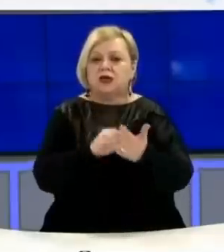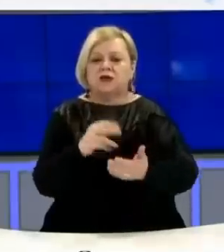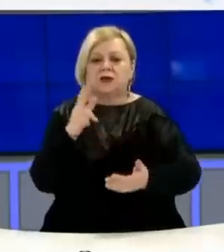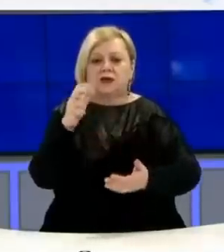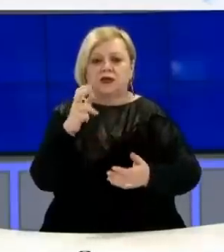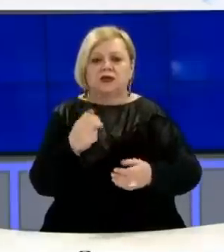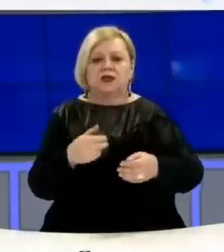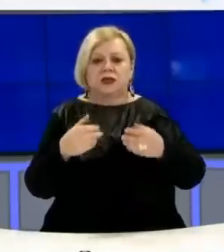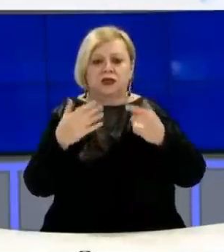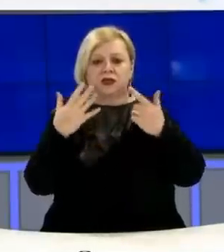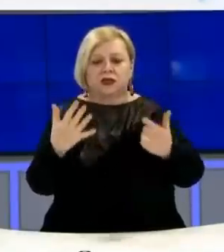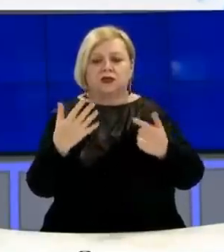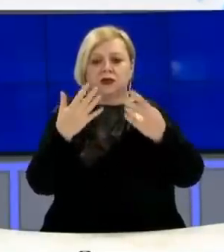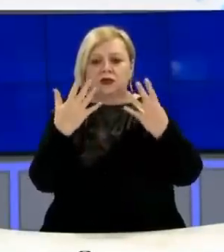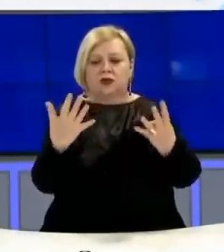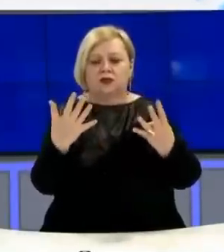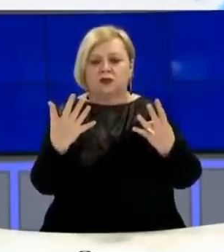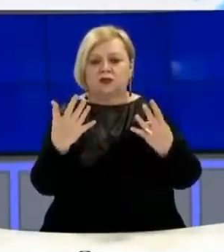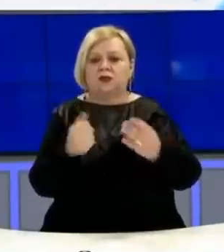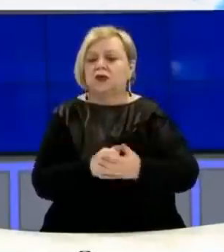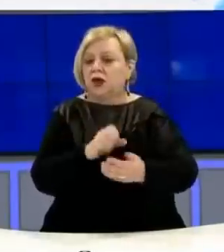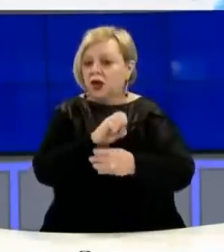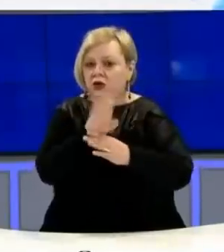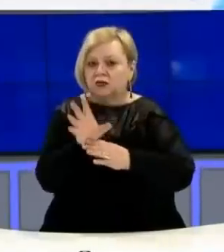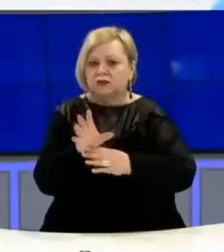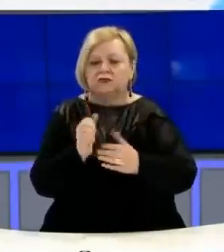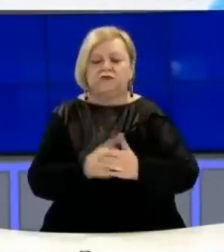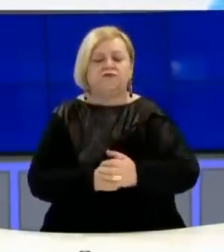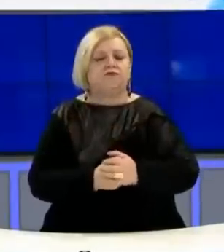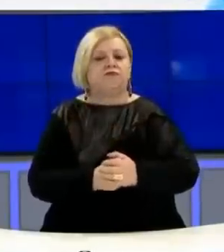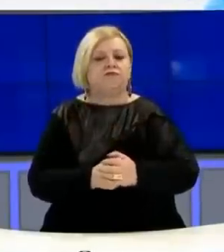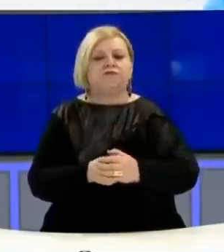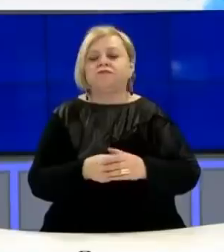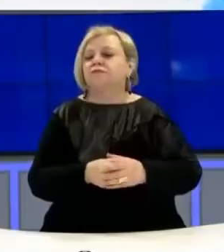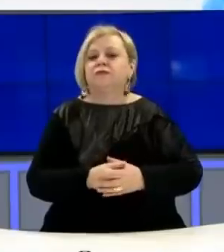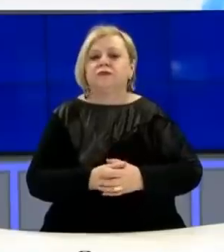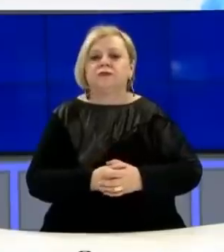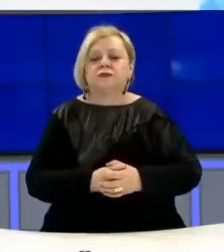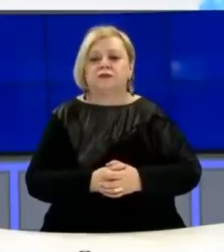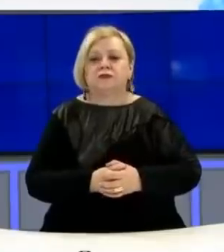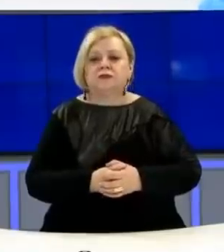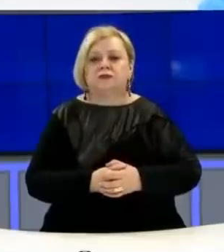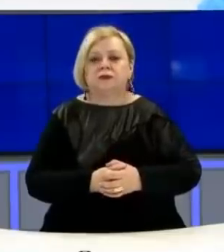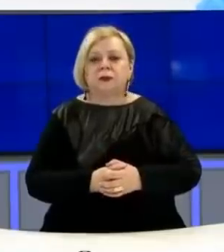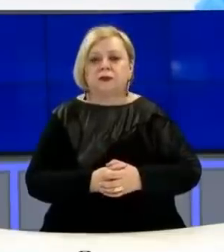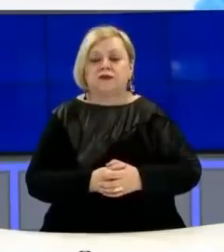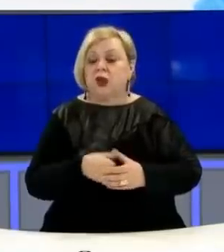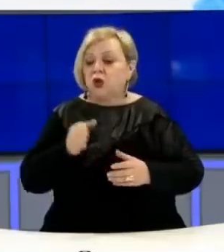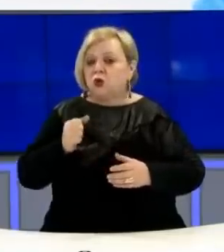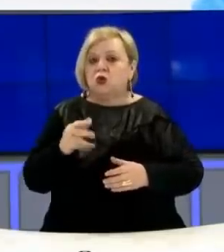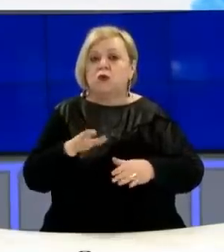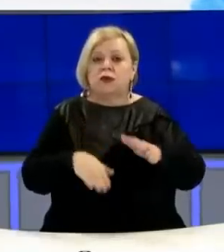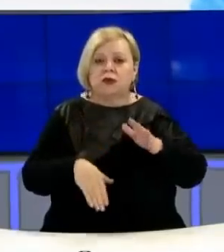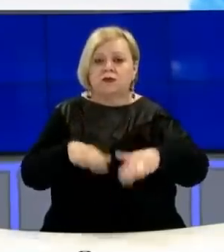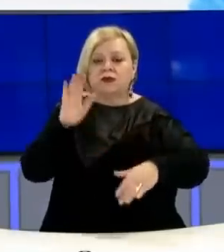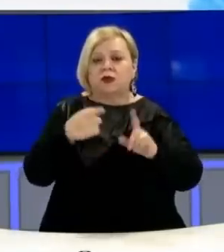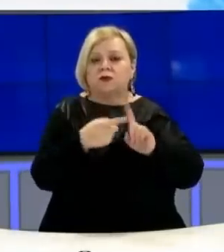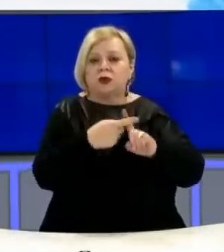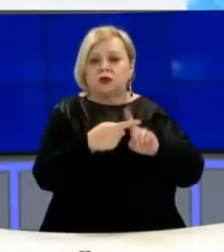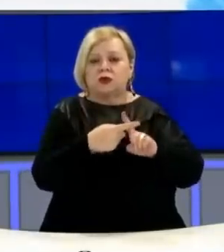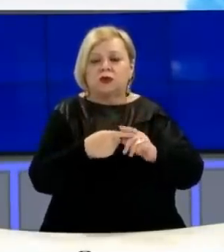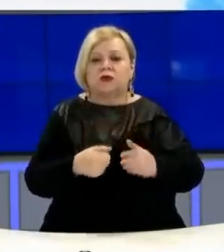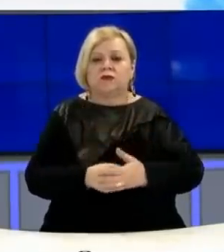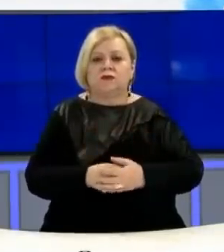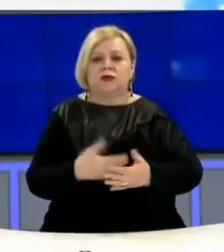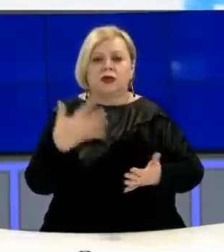379 raste pozitive nga të simi i 1733 mostrave. Numri total i rasteve pozitive ka